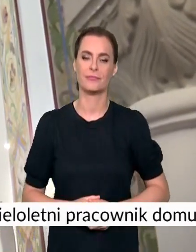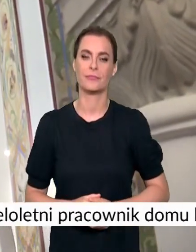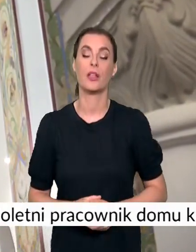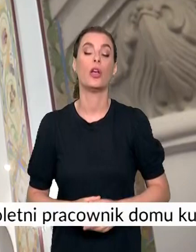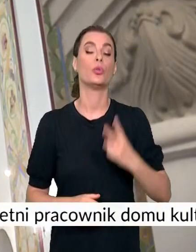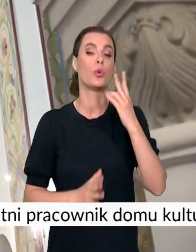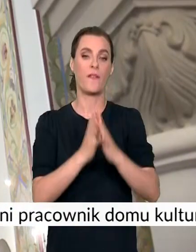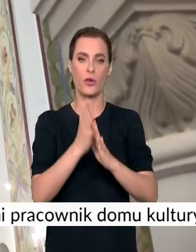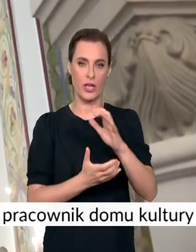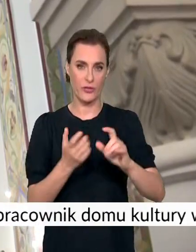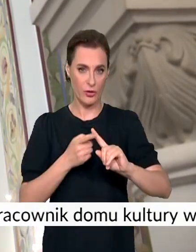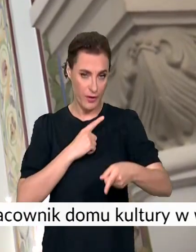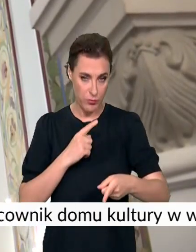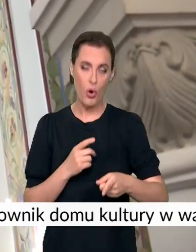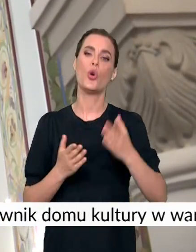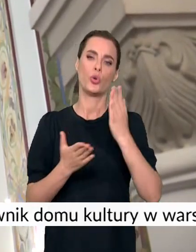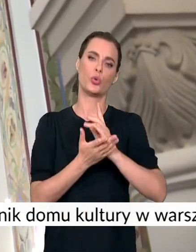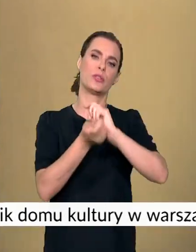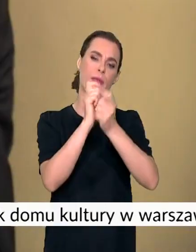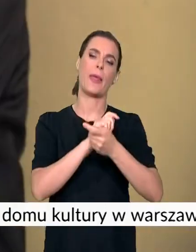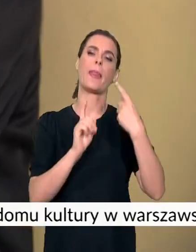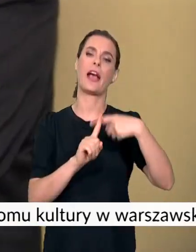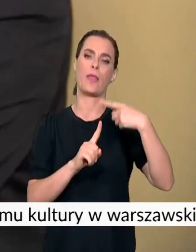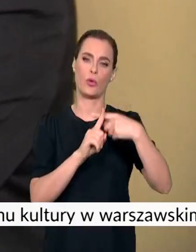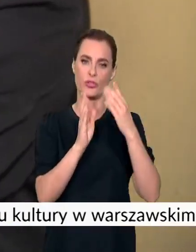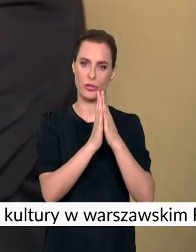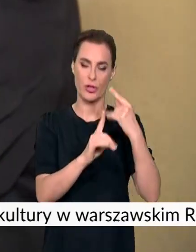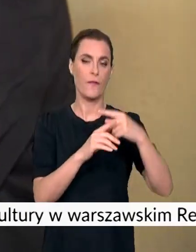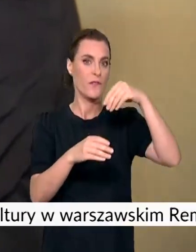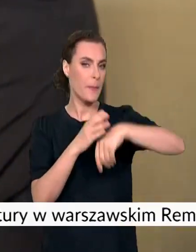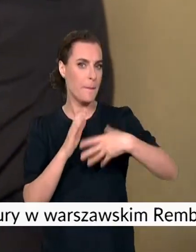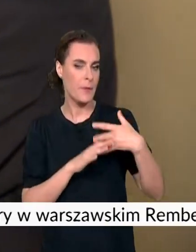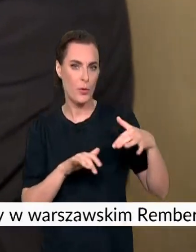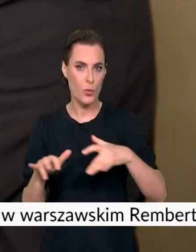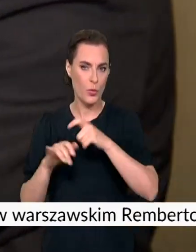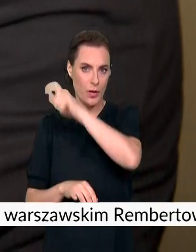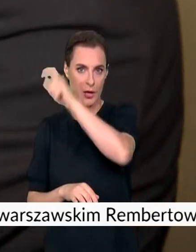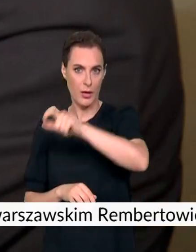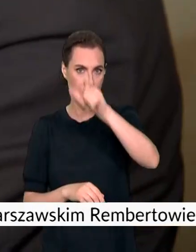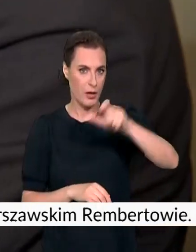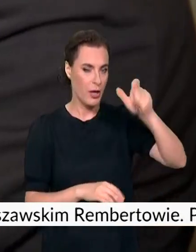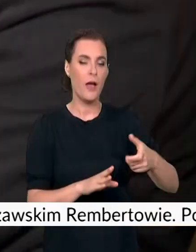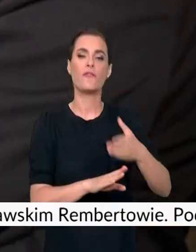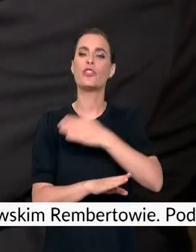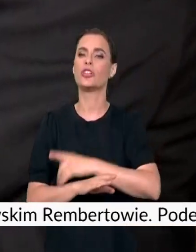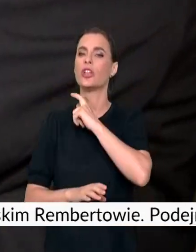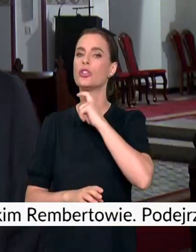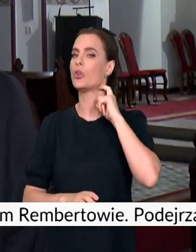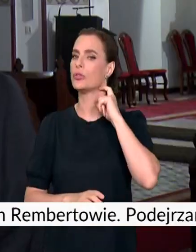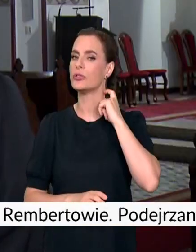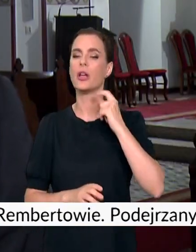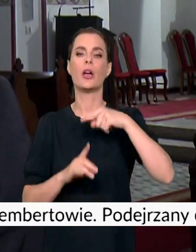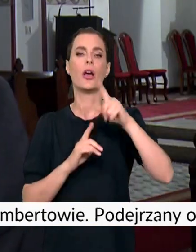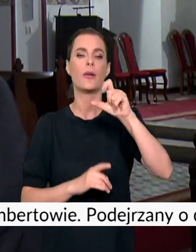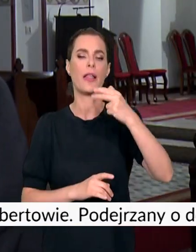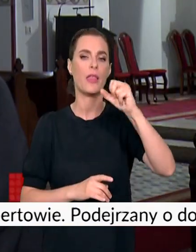wojnie światowej w kościele już polsko-katolickim pojawił się instrument. Wczesny proboszcz, późniejszy biskut, ksiądz